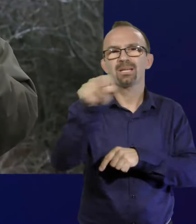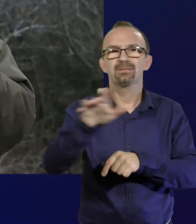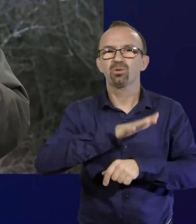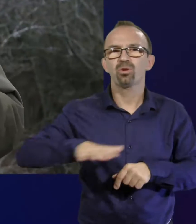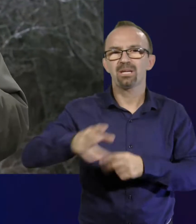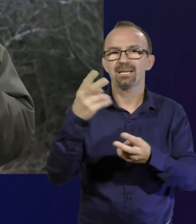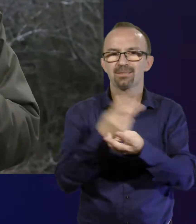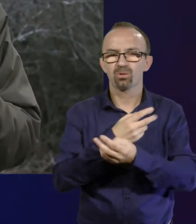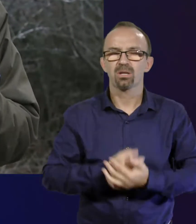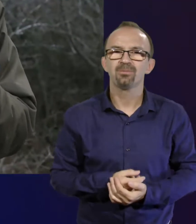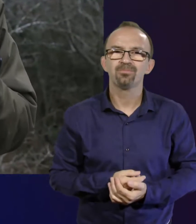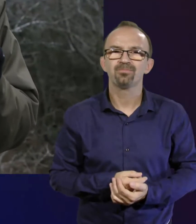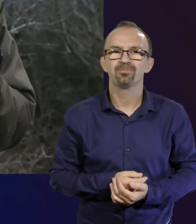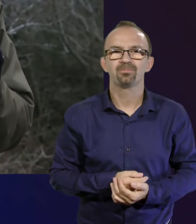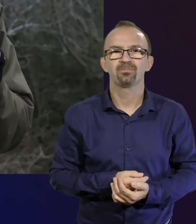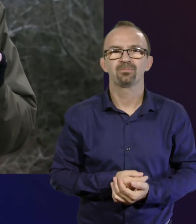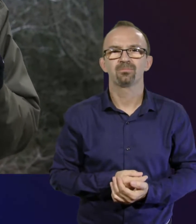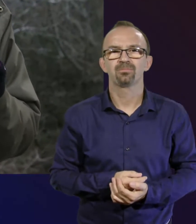akik itt a környéken szoktak vonulni.